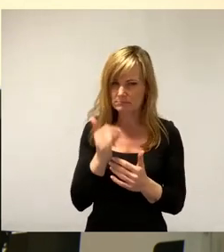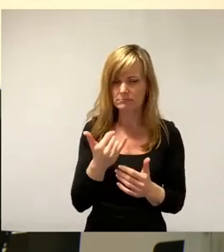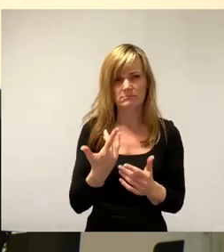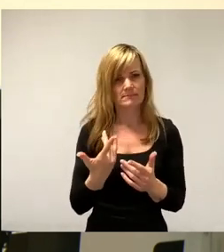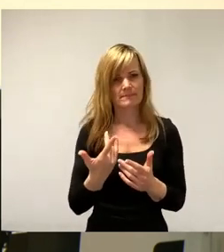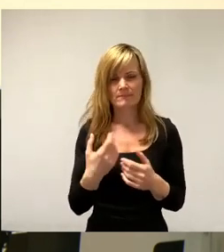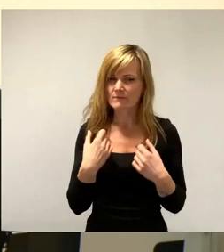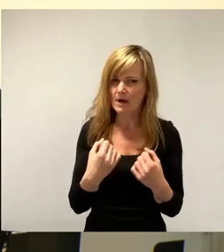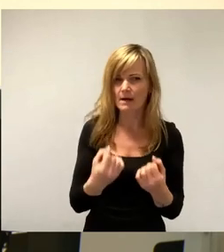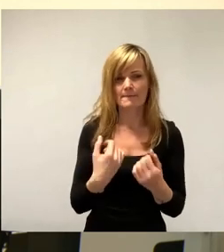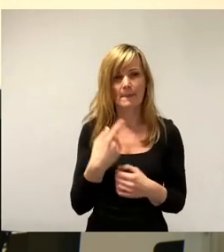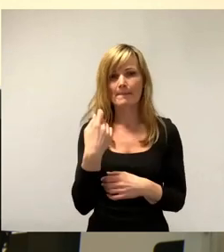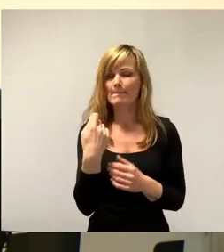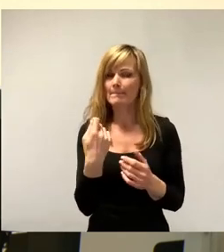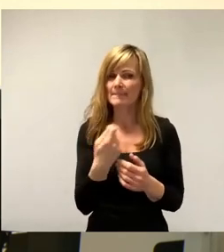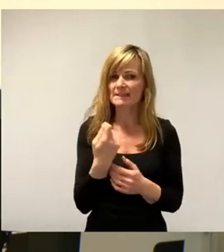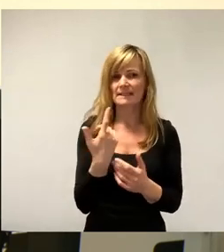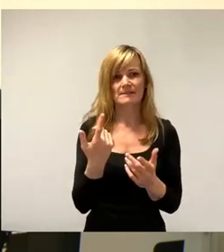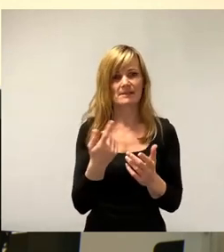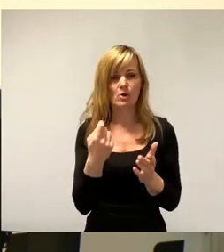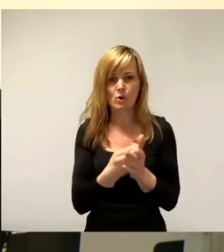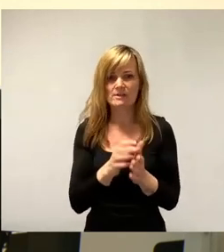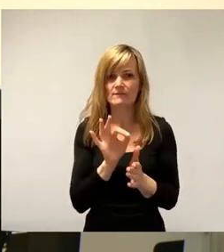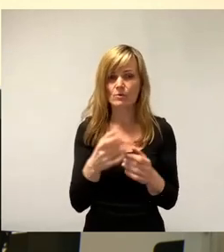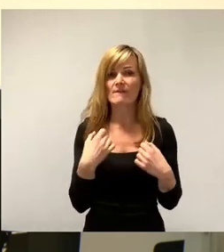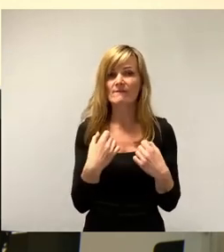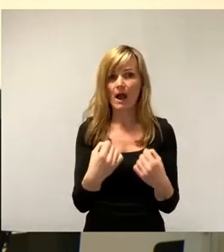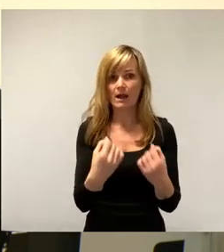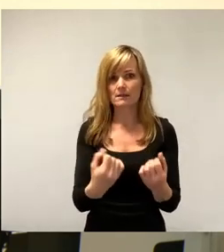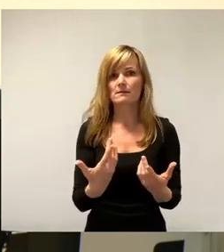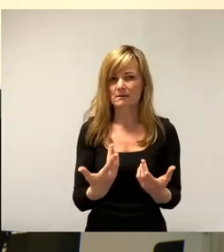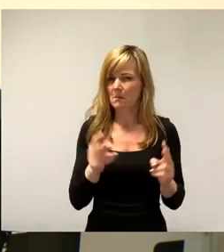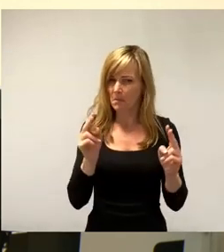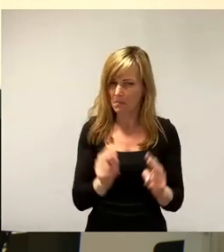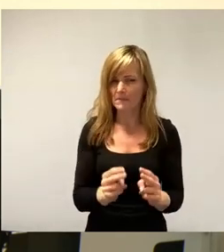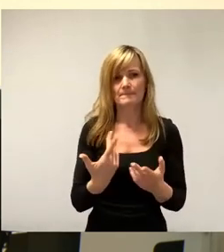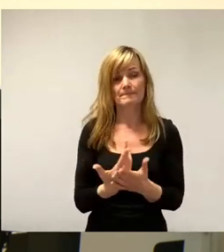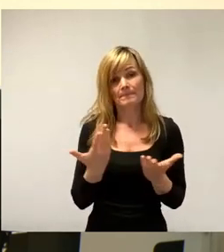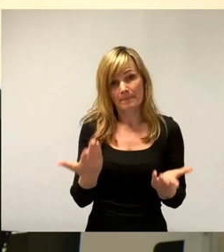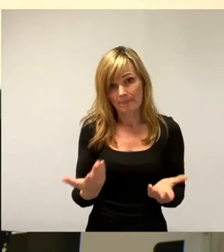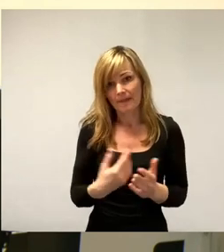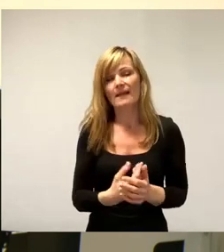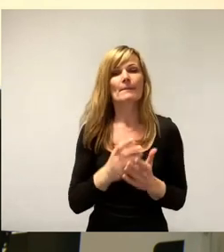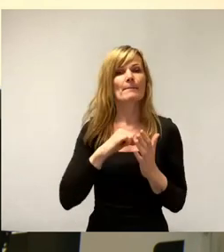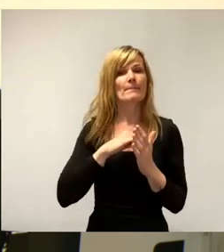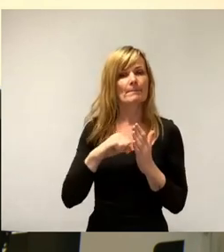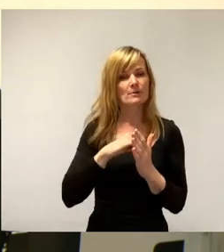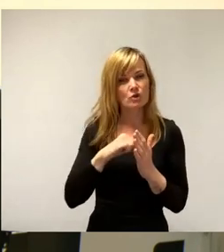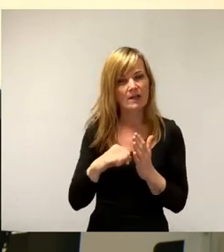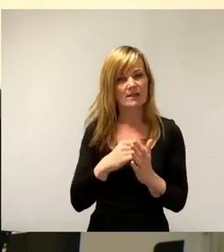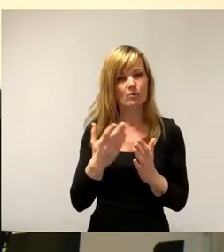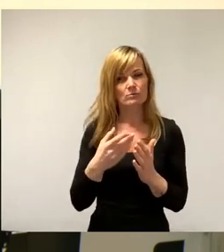Betriebskosten für den Fahrbetrieb. Und das liegt auch an der Beschleunigung, die wir hier in Dresden versuchen, relativ konsequent durchzuführen.